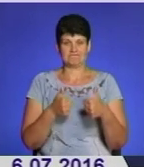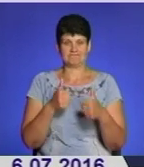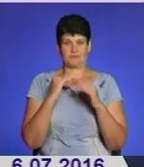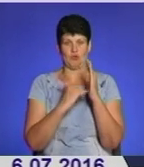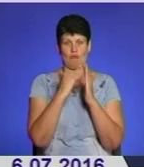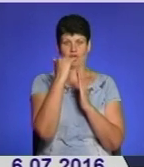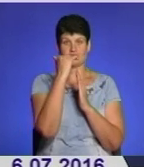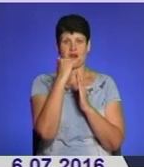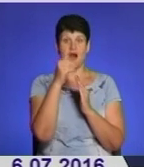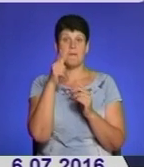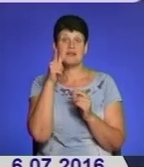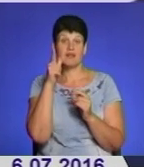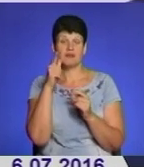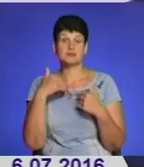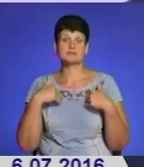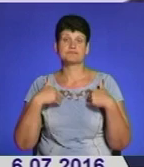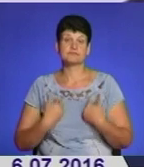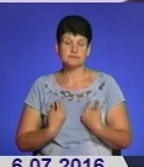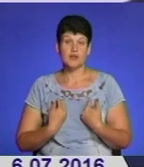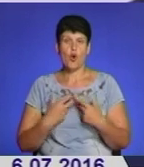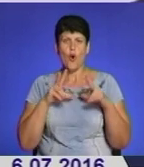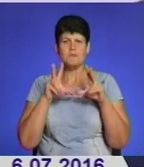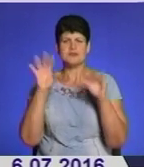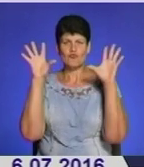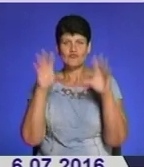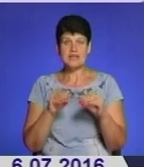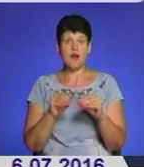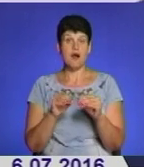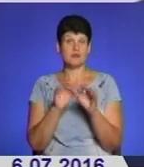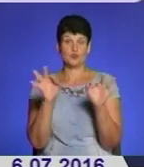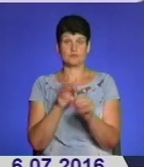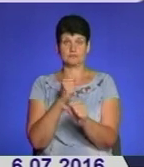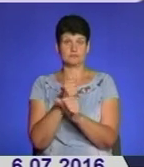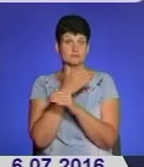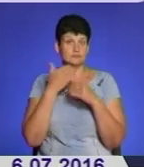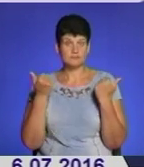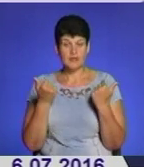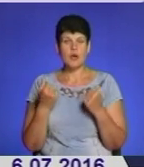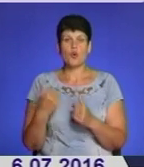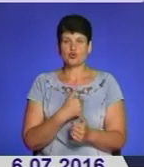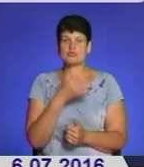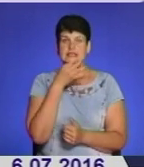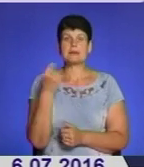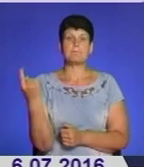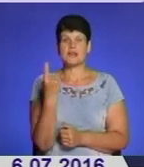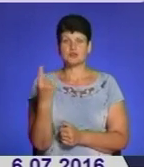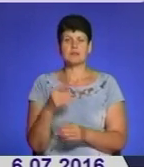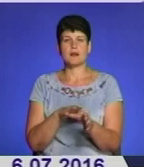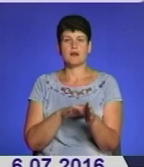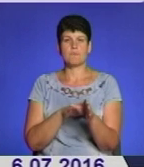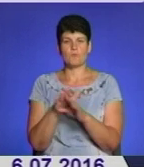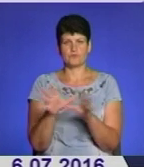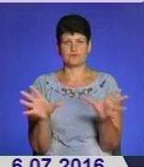післязавтра всіх розчарувати, тому що обіцяють всім все і врешті-решт нічого не відбувається. Тому я хотів би сказати перше, що ми з вами є абсолютними